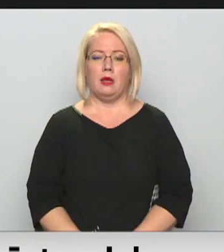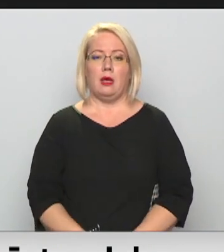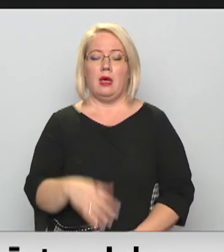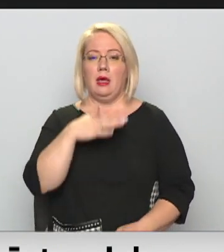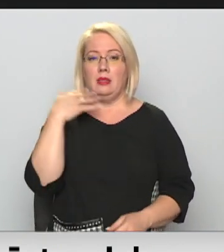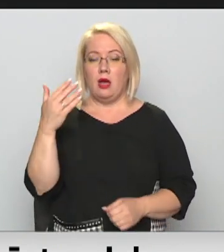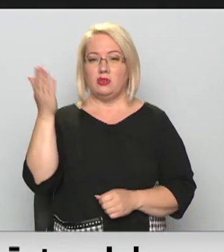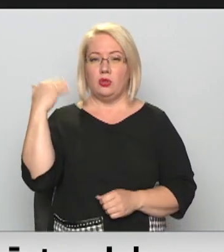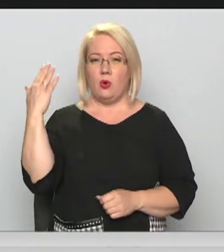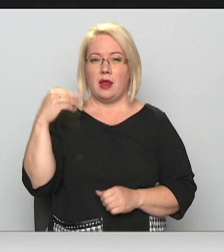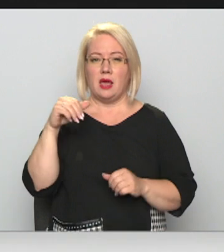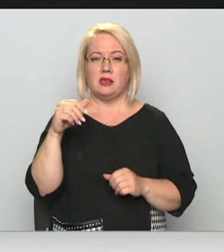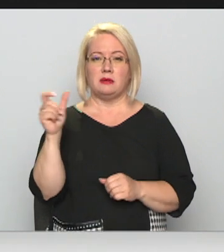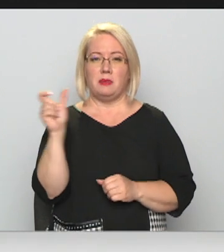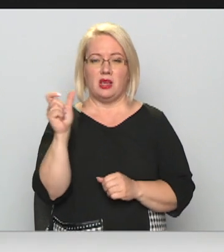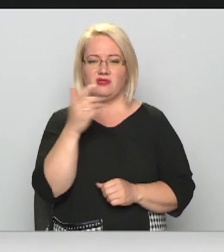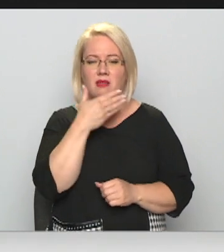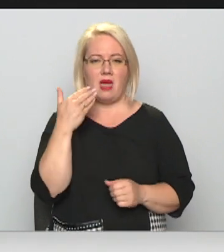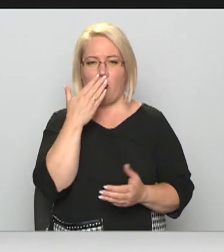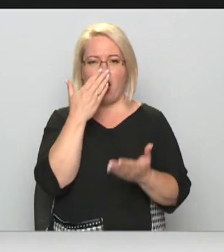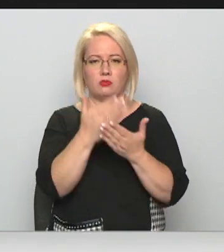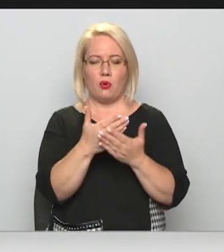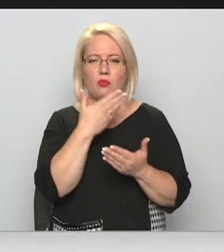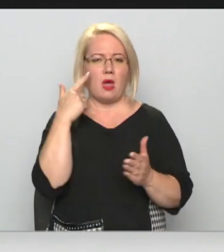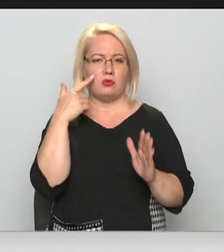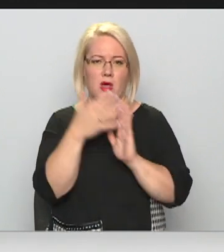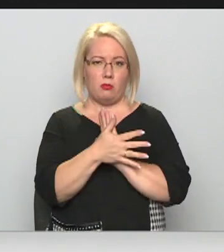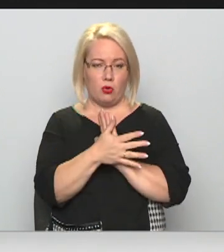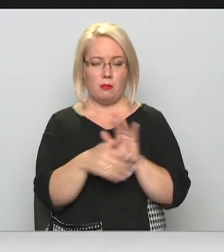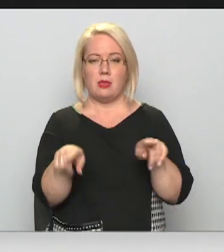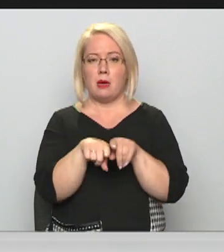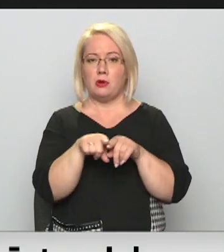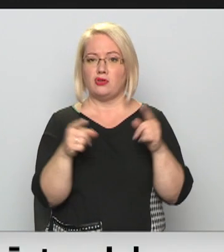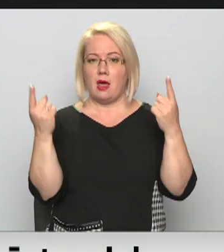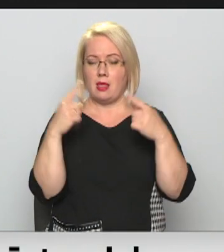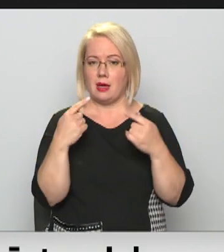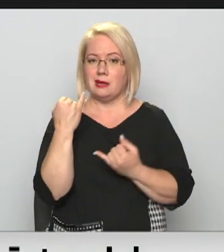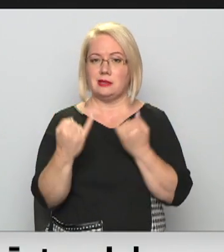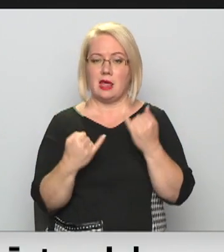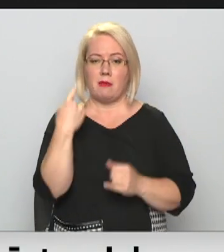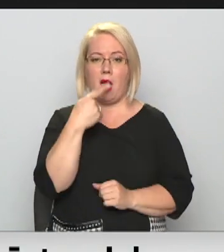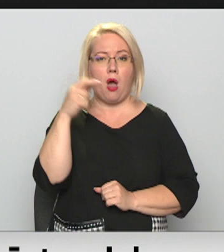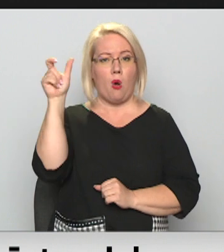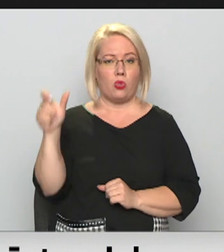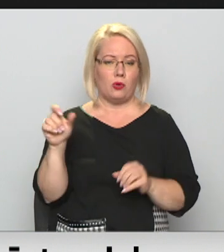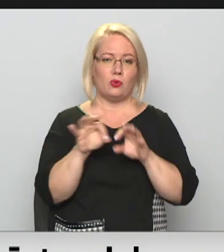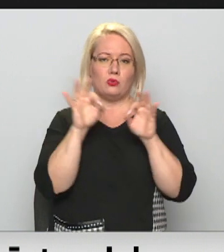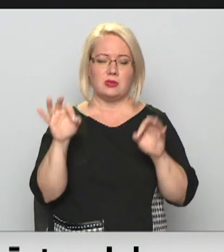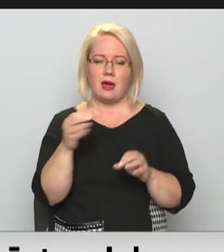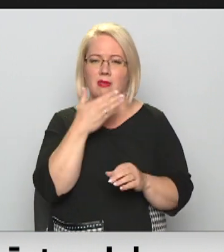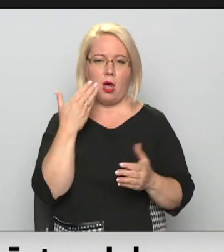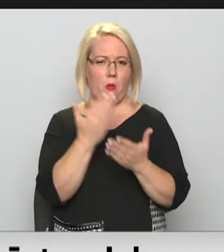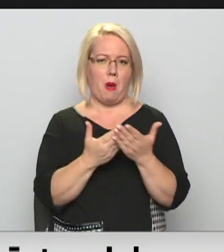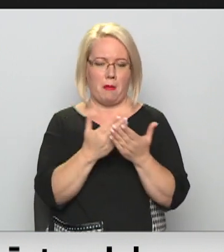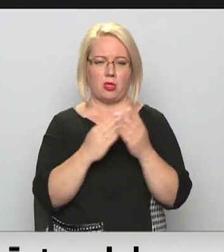Vairāk tā laika momenti nav atspūguļoti un nav saprotami, bet tajā pat laikā cienījamais autors, manuprāt, uzsāka nepamatot